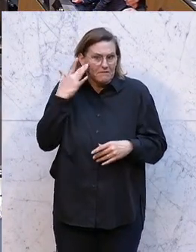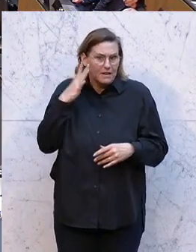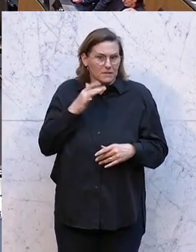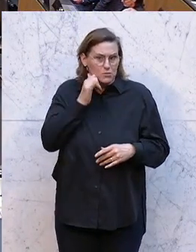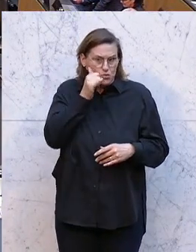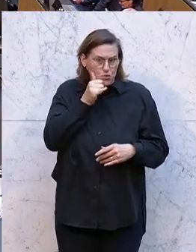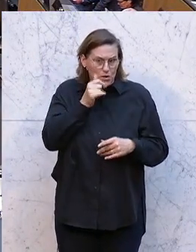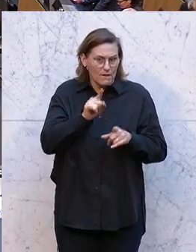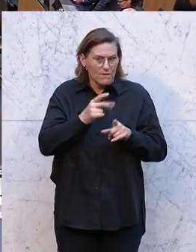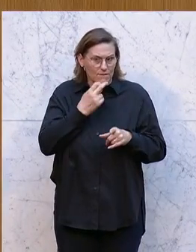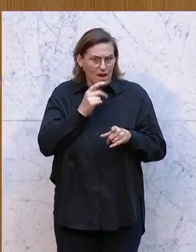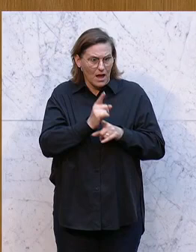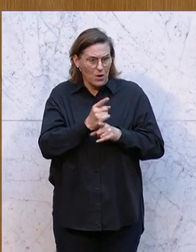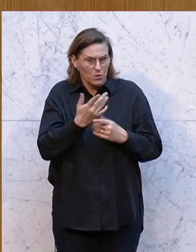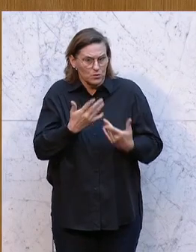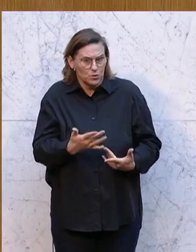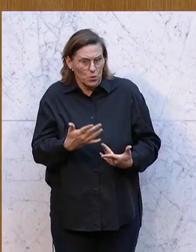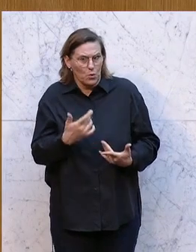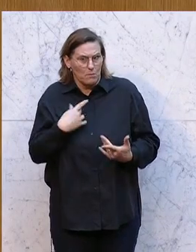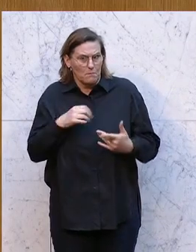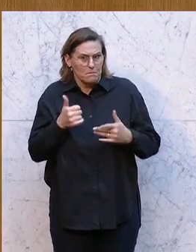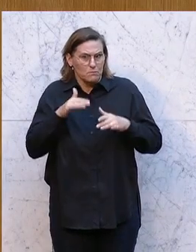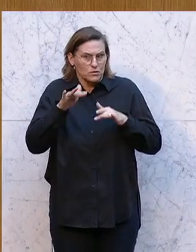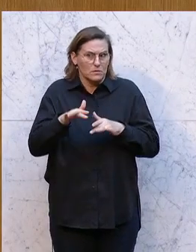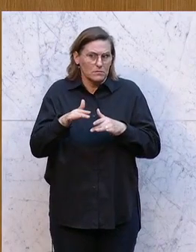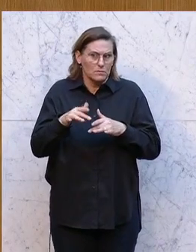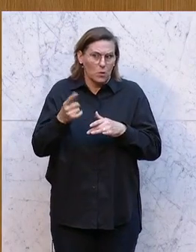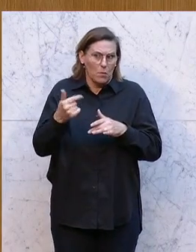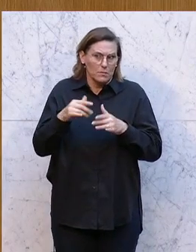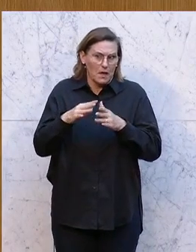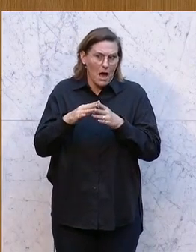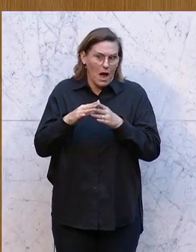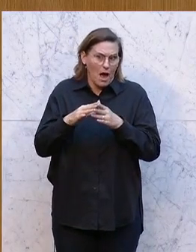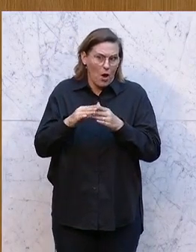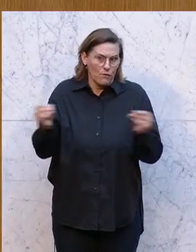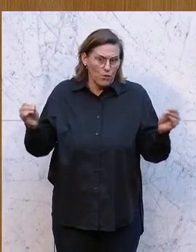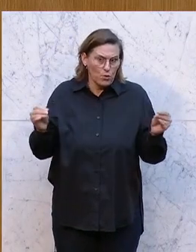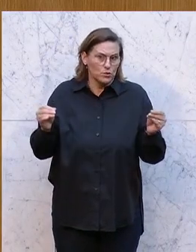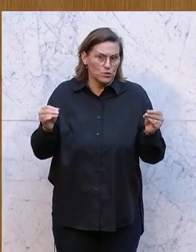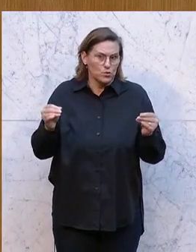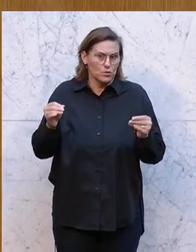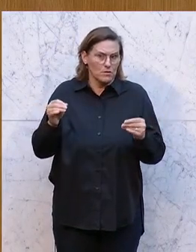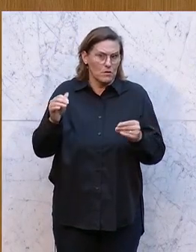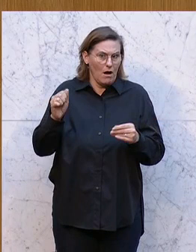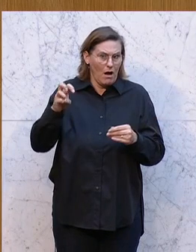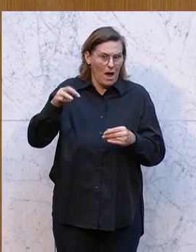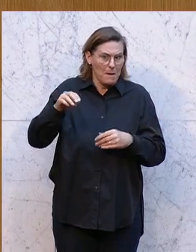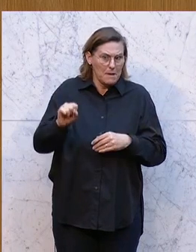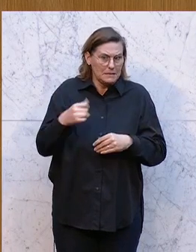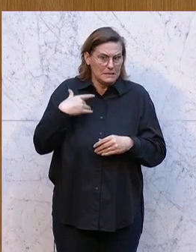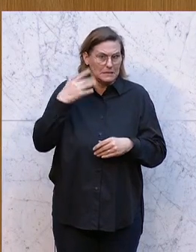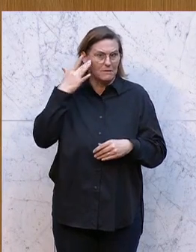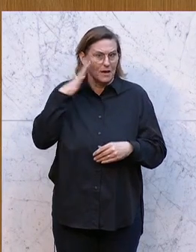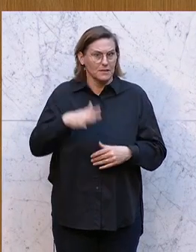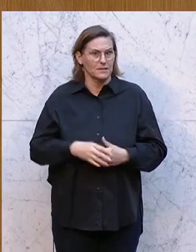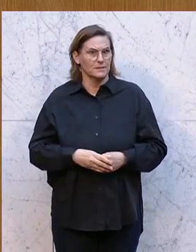die Grünen das auch wollen, weiß ich nicht. Ist das so der erste Schritt zur Auflösung des AMS, so mehr oder weniger? Ja, weiß ich nicht. Okay.